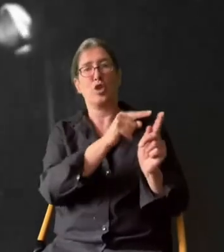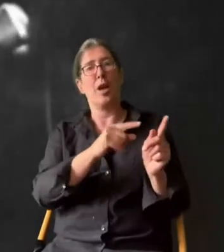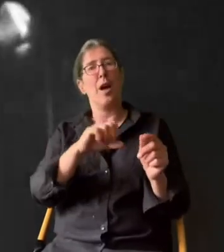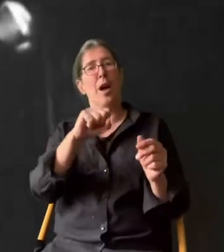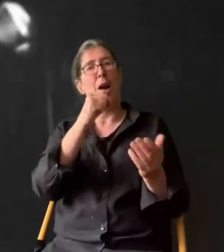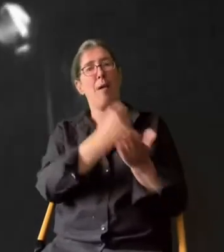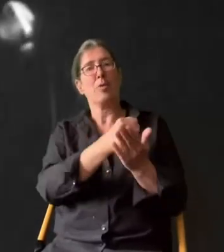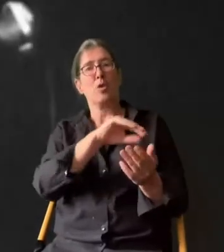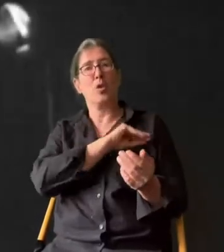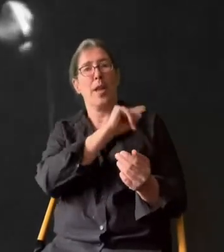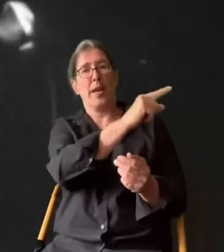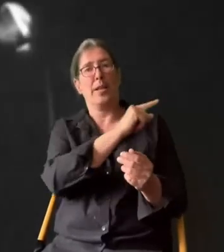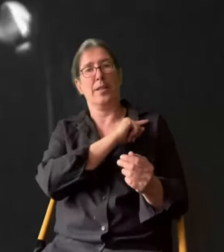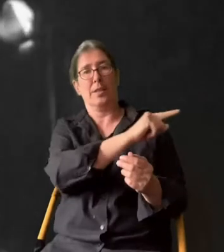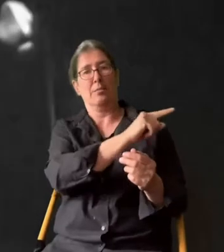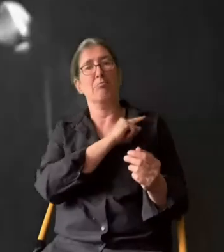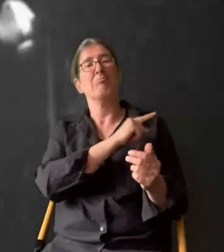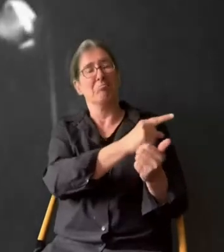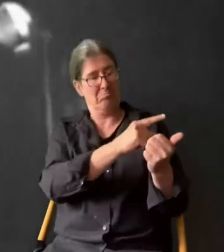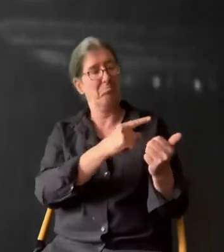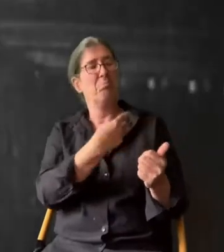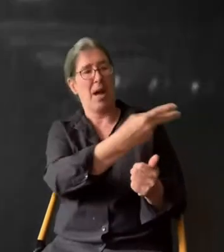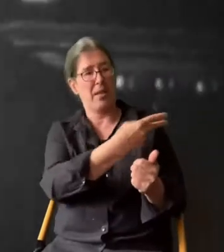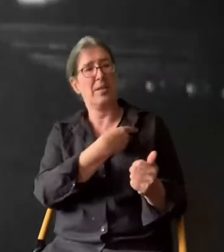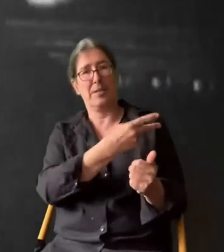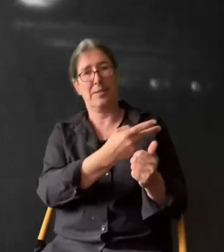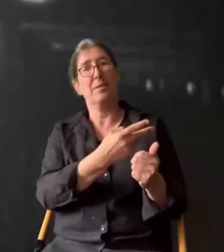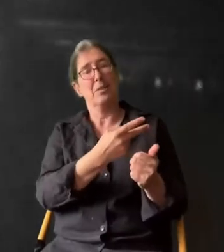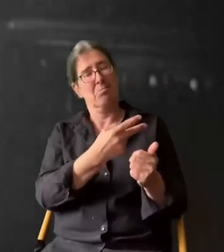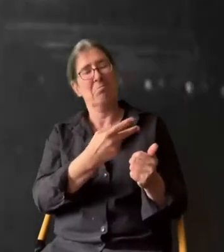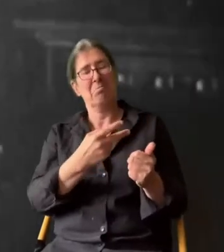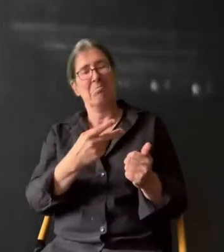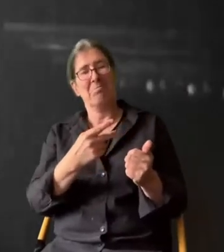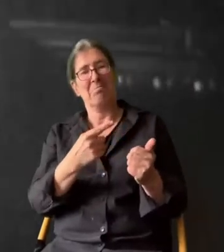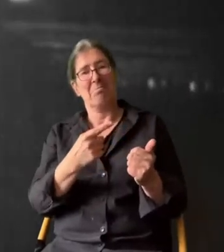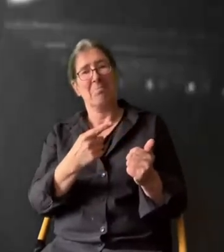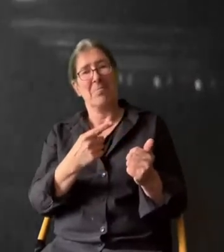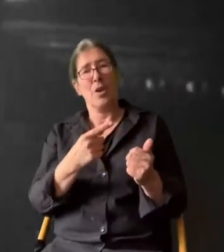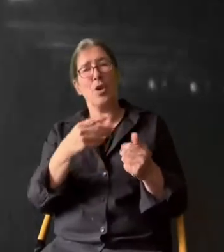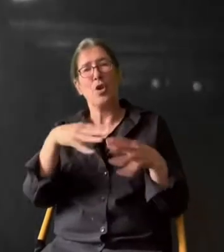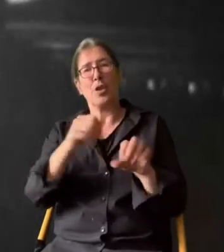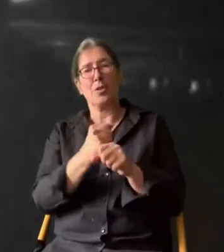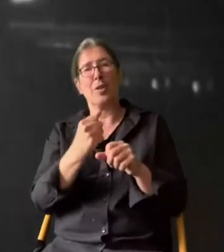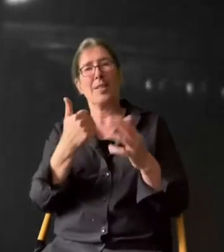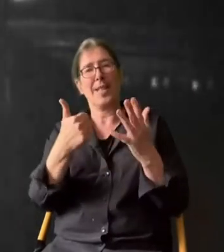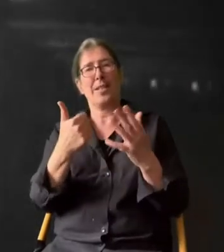Amtskollegen Aristide Briand 1926 den Friedensnobelpreis.